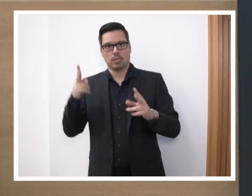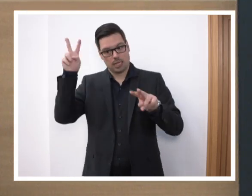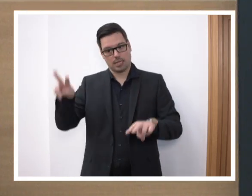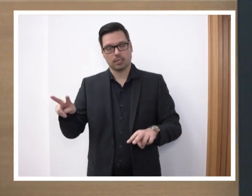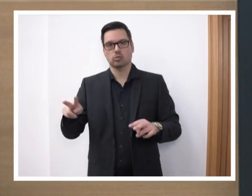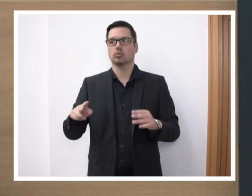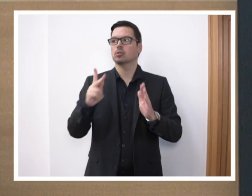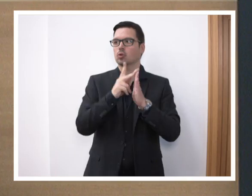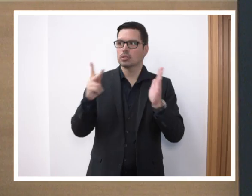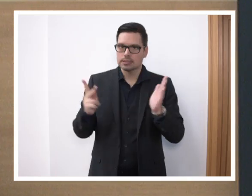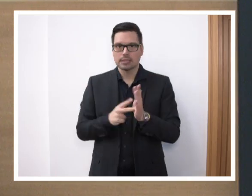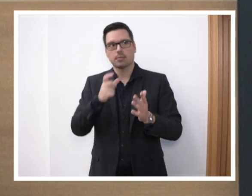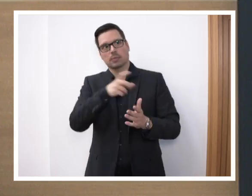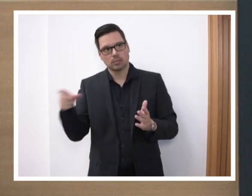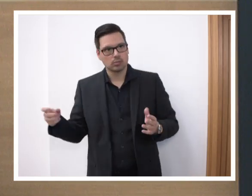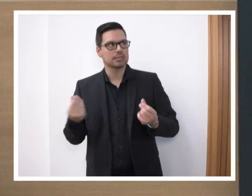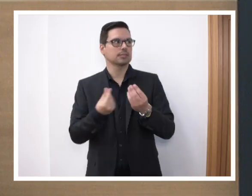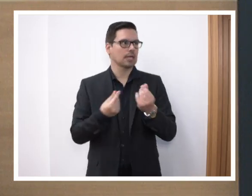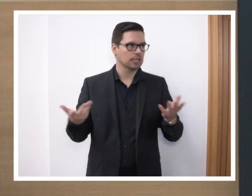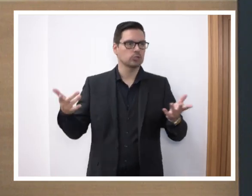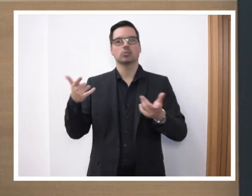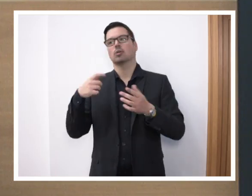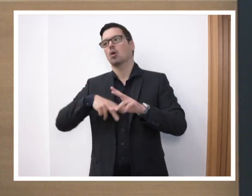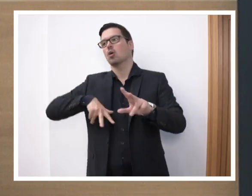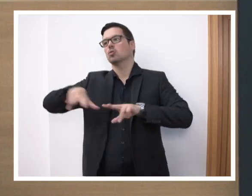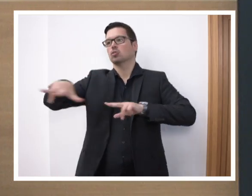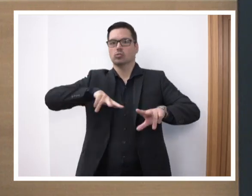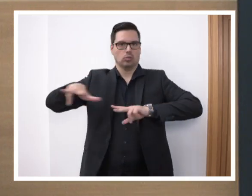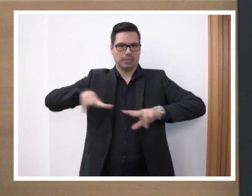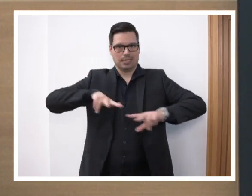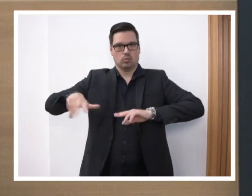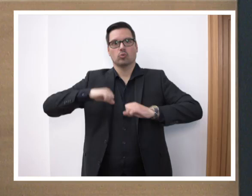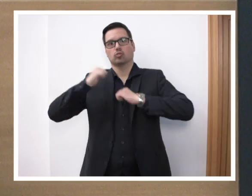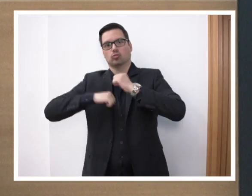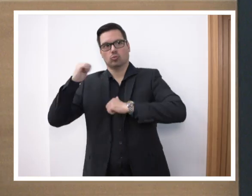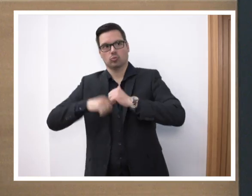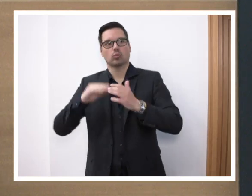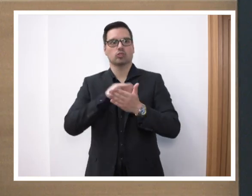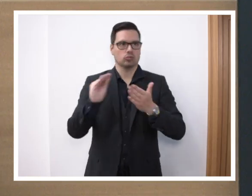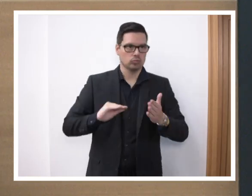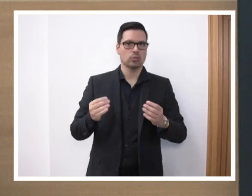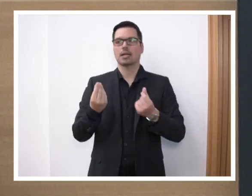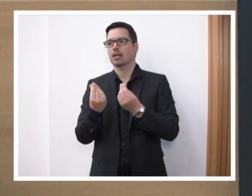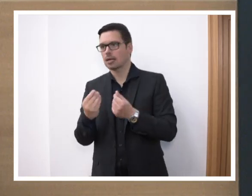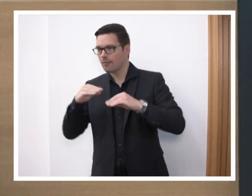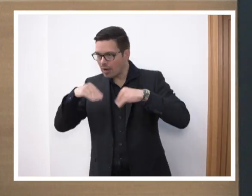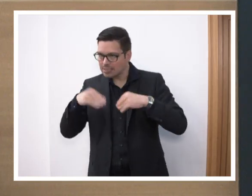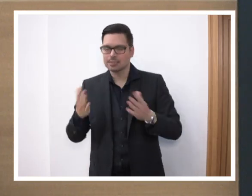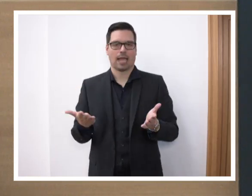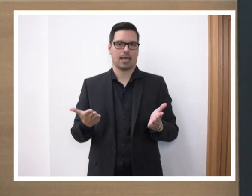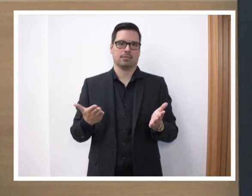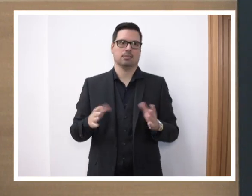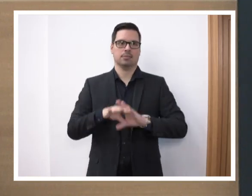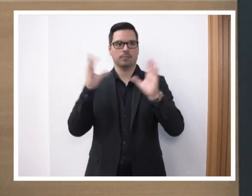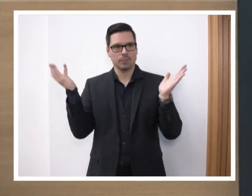Schulkonzept, personelle, sächliche Voraussetzungen, Organisationsstruktur, Umgang mit Schülerinnen und Schülern, Unterrichtsqualität, all das